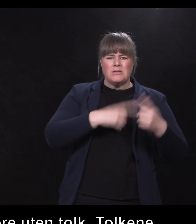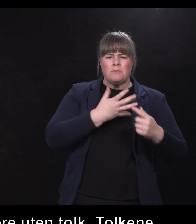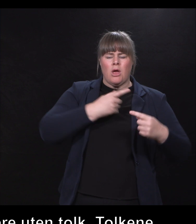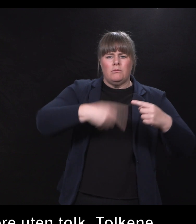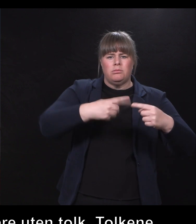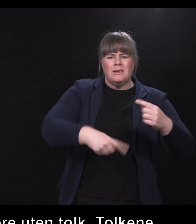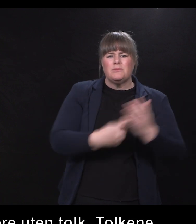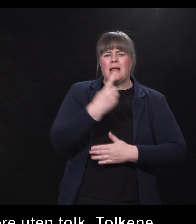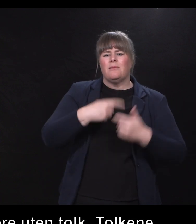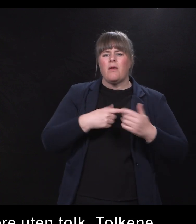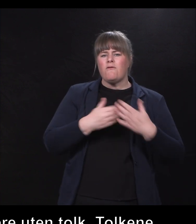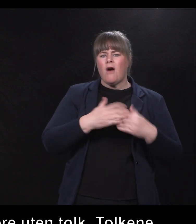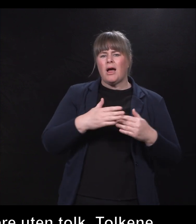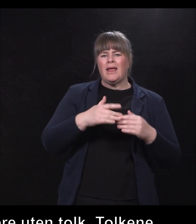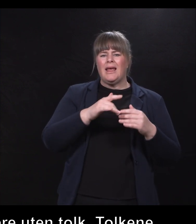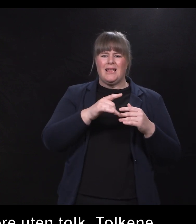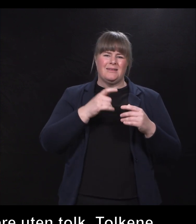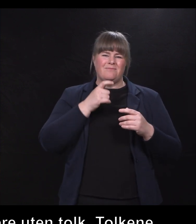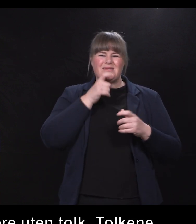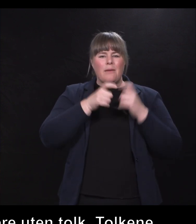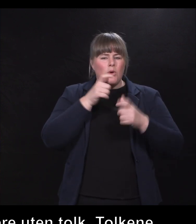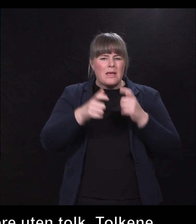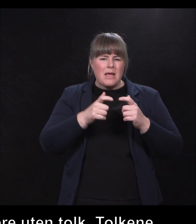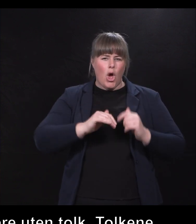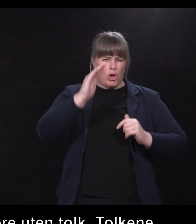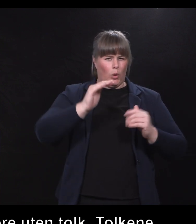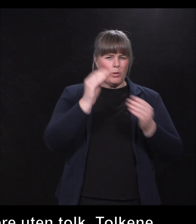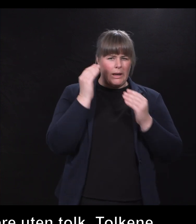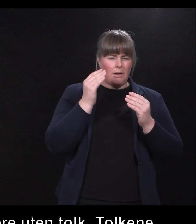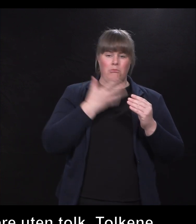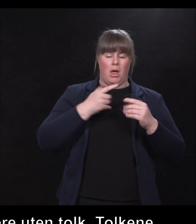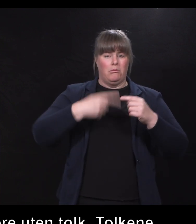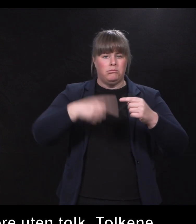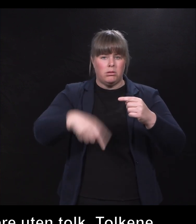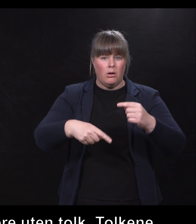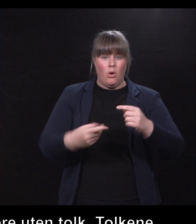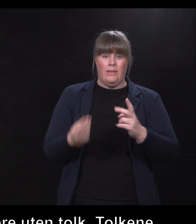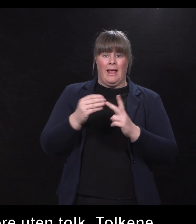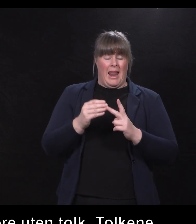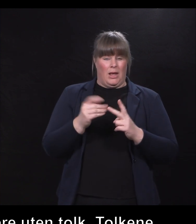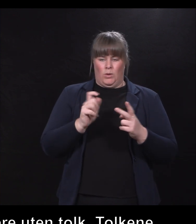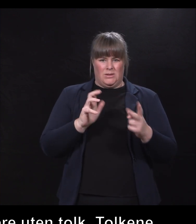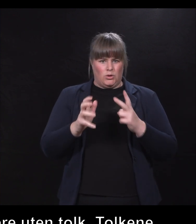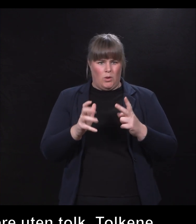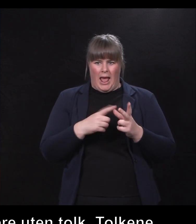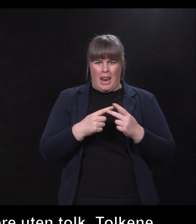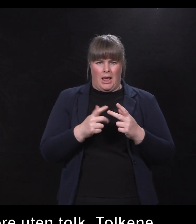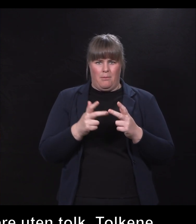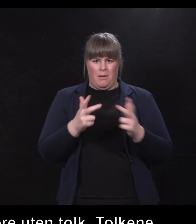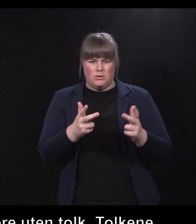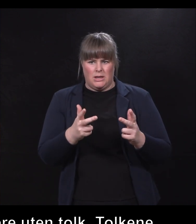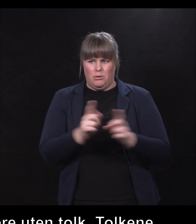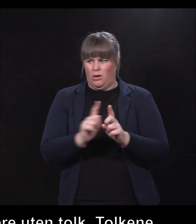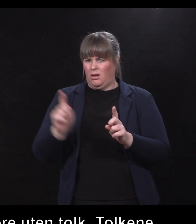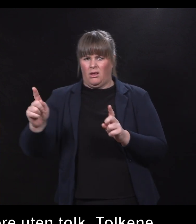Og i tillegg så lagrer pauser og situasjoner som gjør at den tegnspråklige kanskje ikke henger med i diskusjoner som skjer i grupper. Diskusjoner som